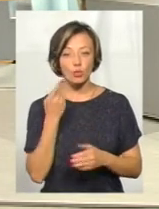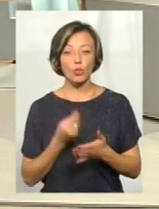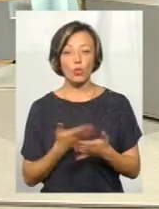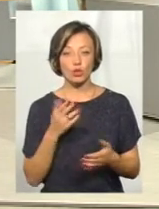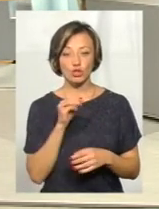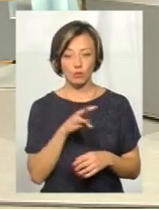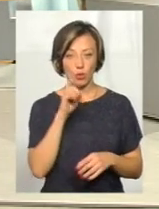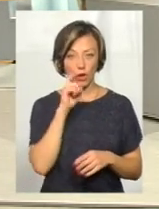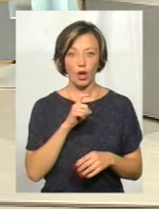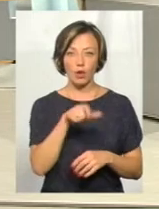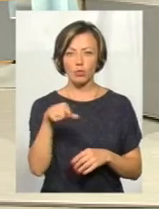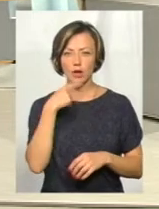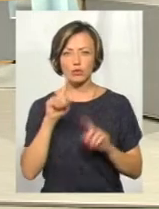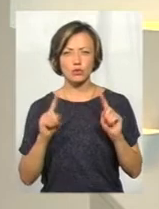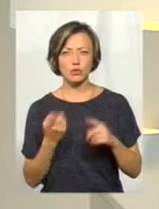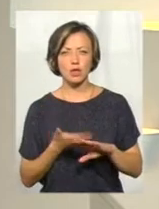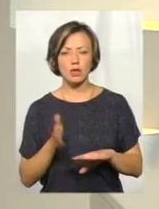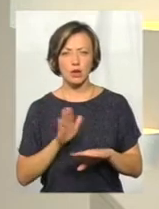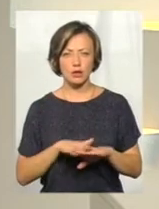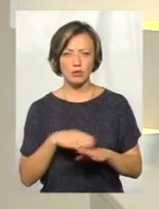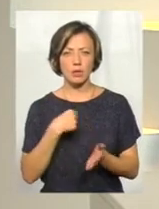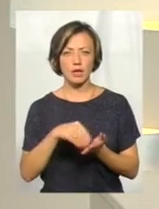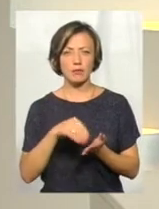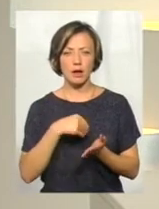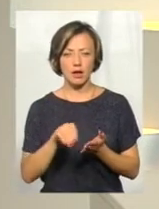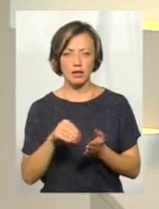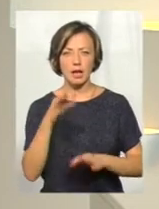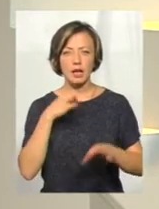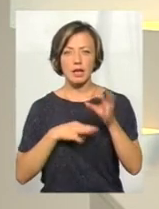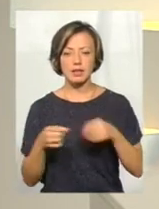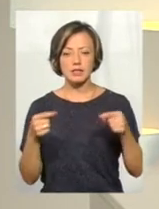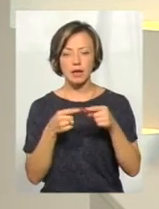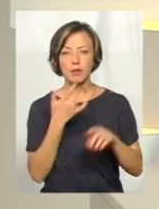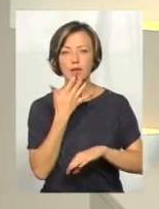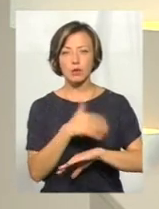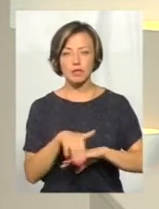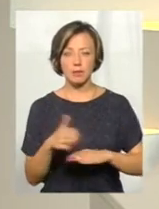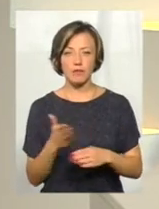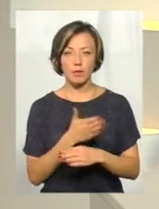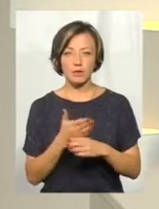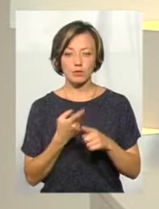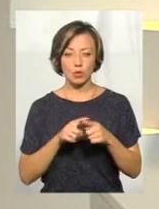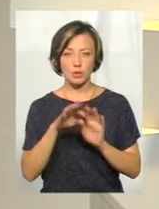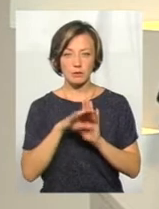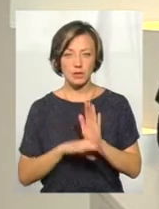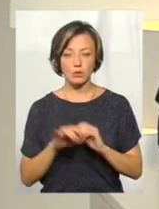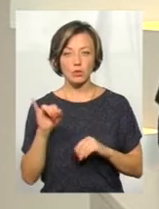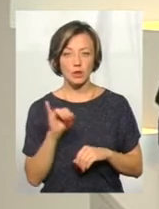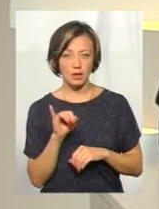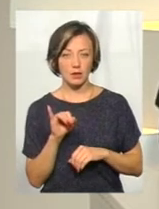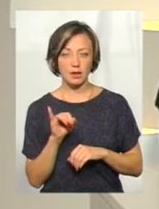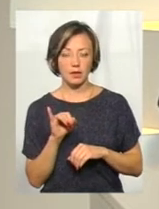стикаємося з тим, що люди говорять, що дуже тяжко придбати ліки саме іноземного виробництва з цього списку. І